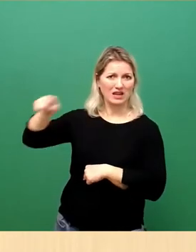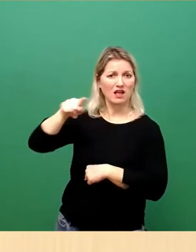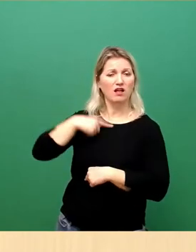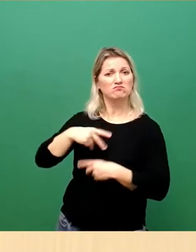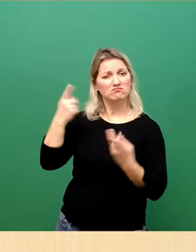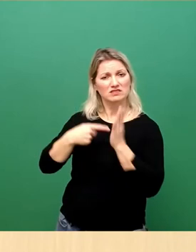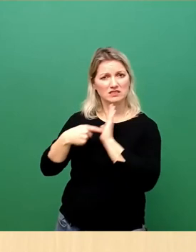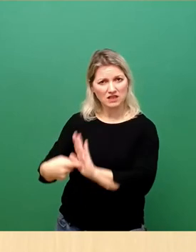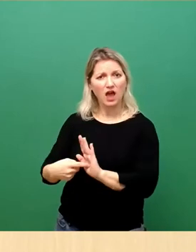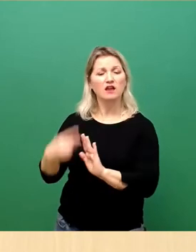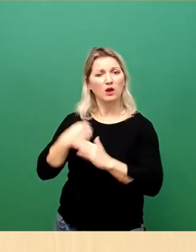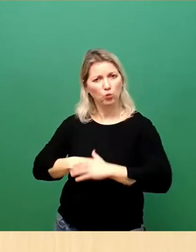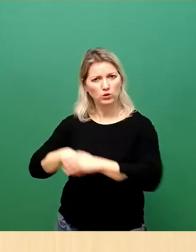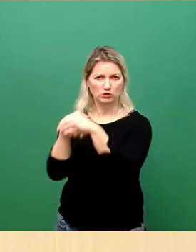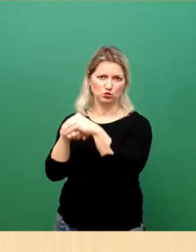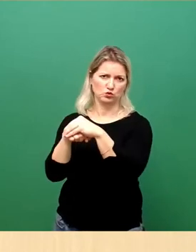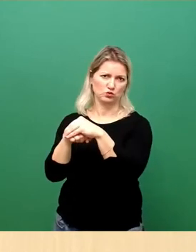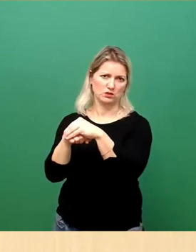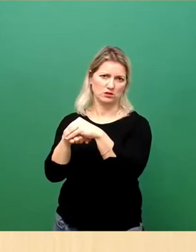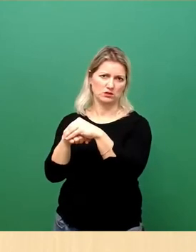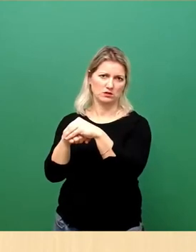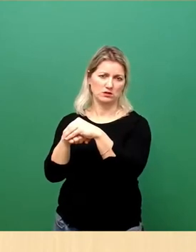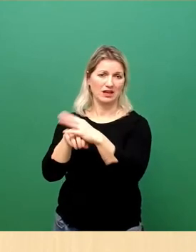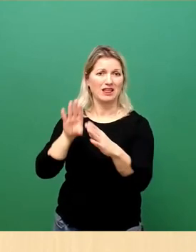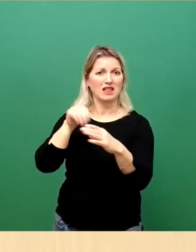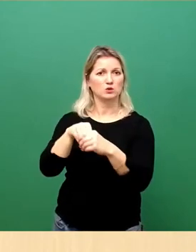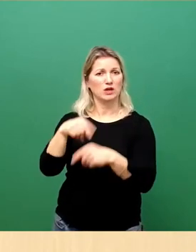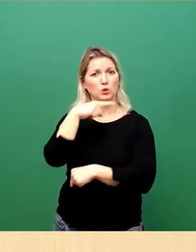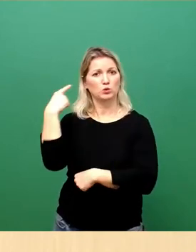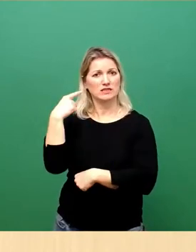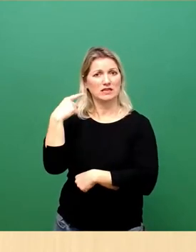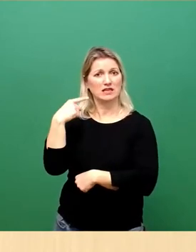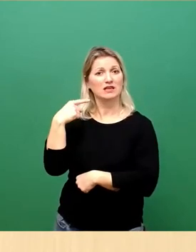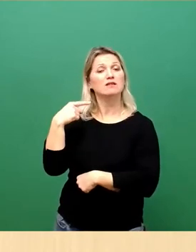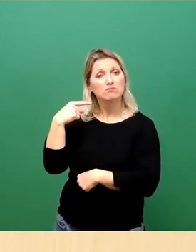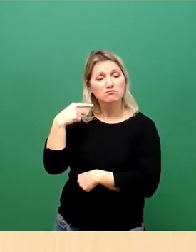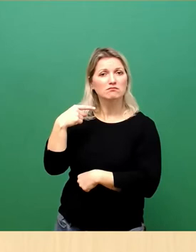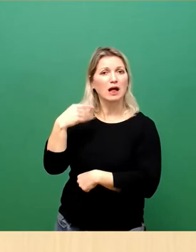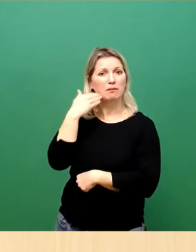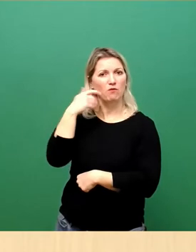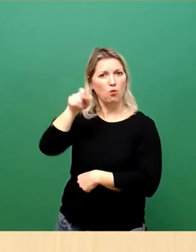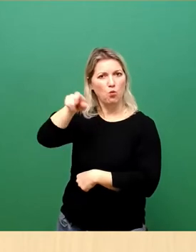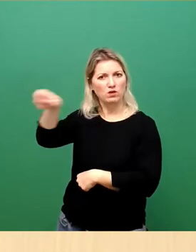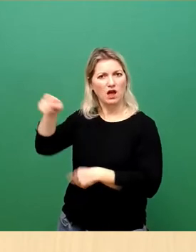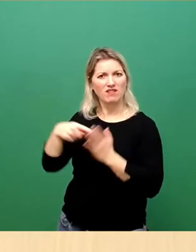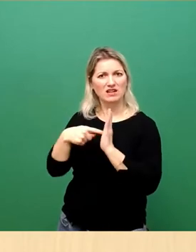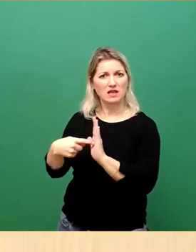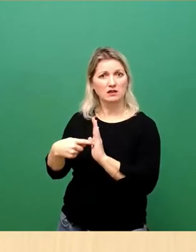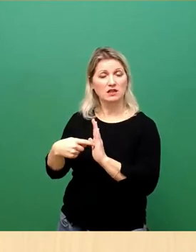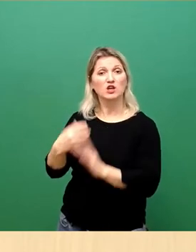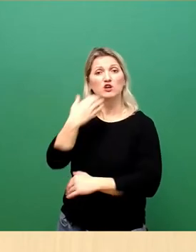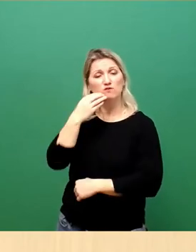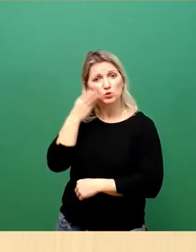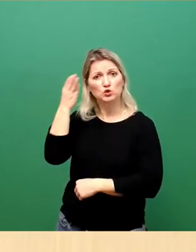und gleichzeitig der russischen Zivilbevölkerung zeigen, dass der Weg zum Frieden und zur Versöhnung von